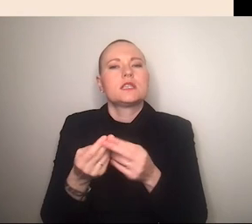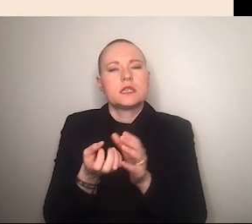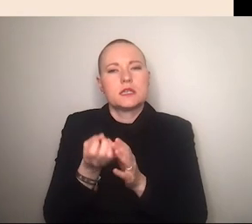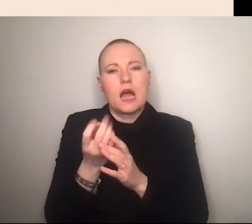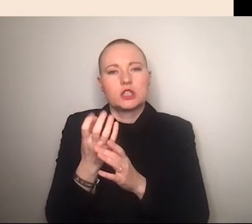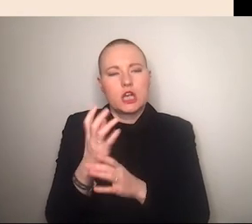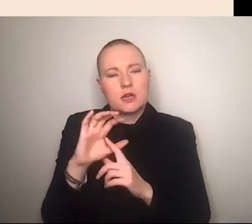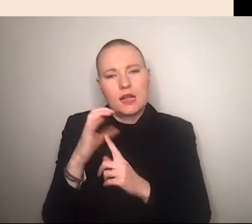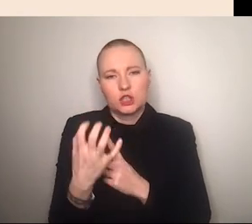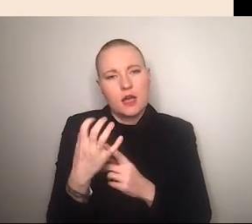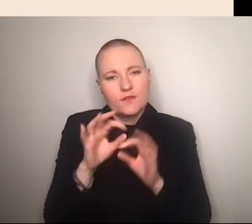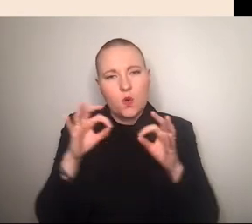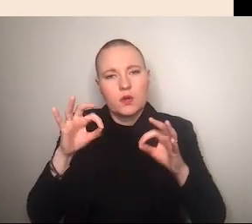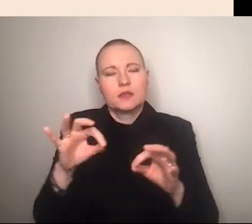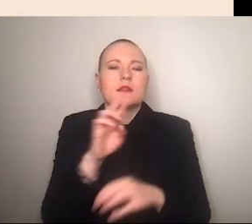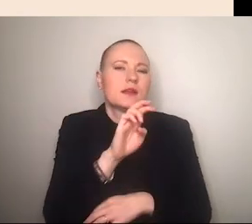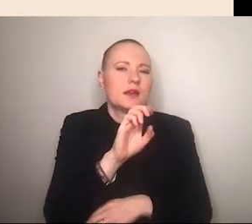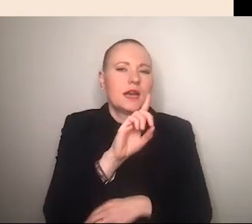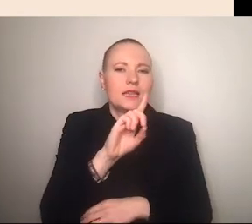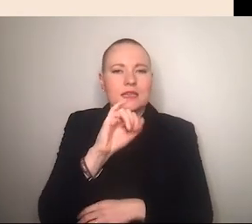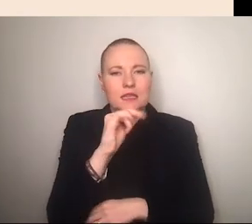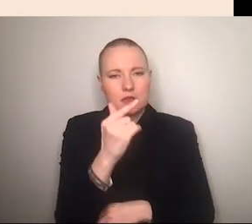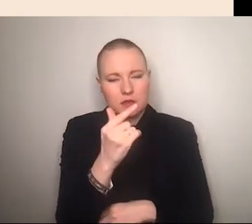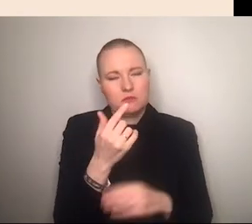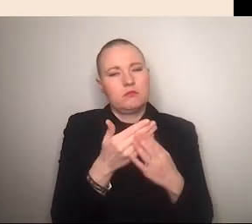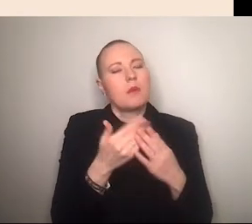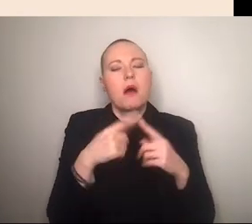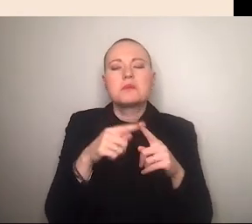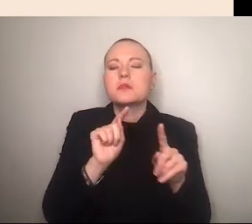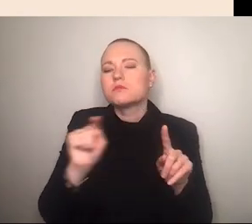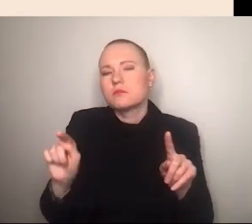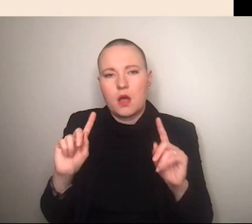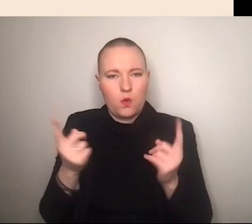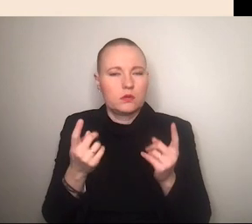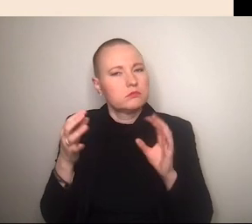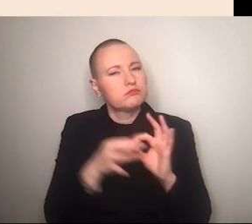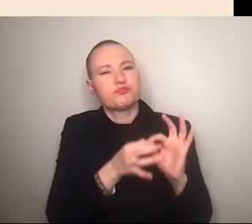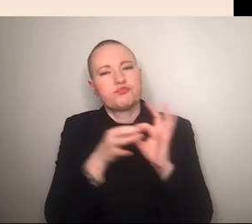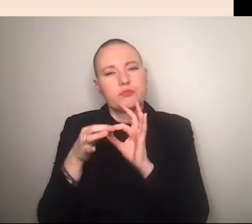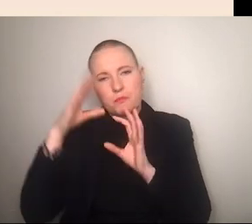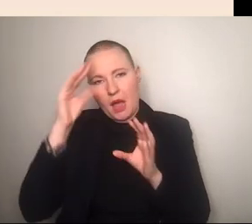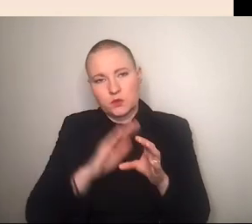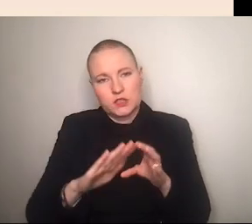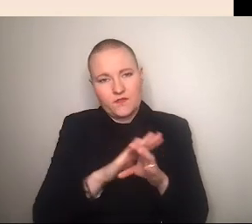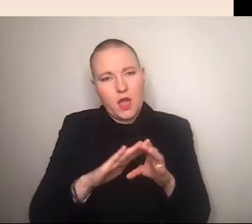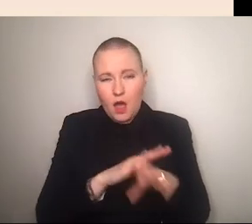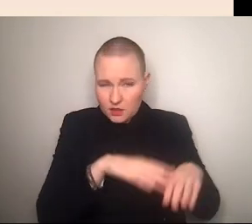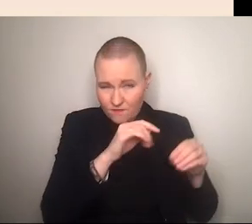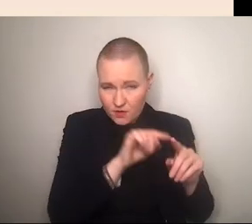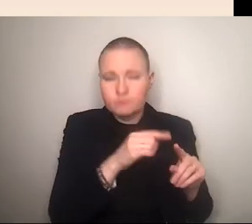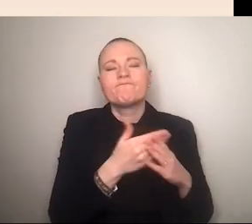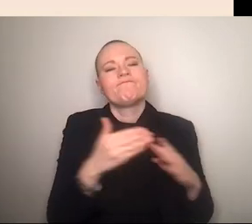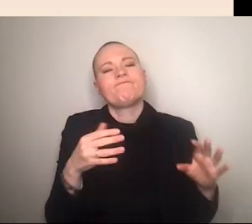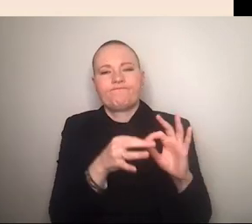aber finden sich jetzt eben auch auf anderen plattformen wieder und sind auch eng mit der manusphäre verbunden eine enge